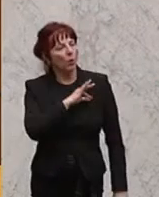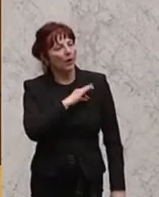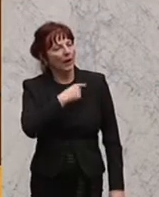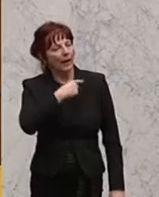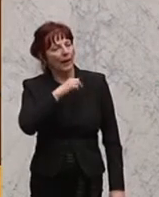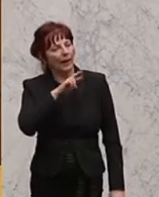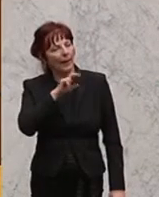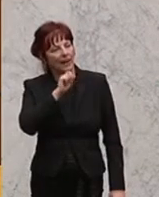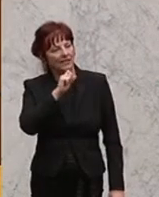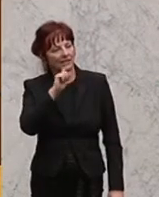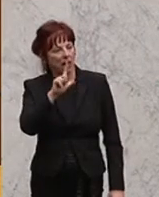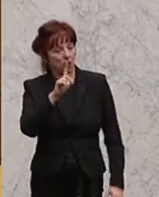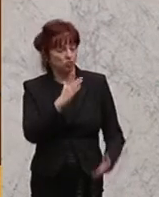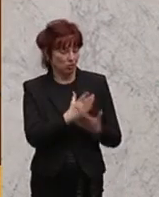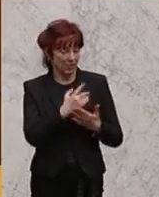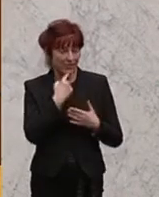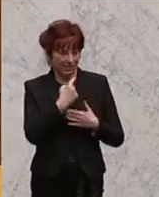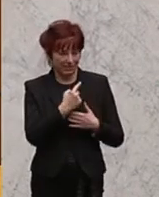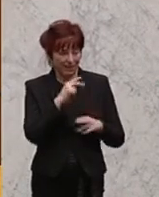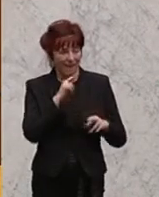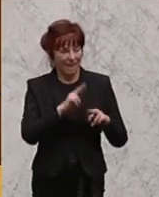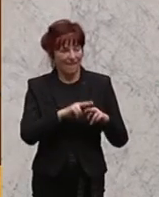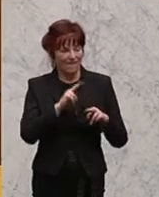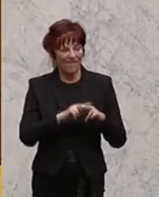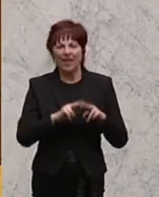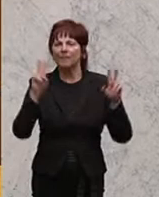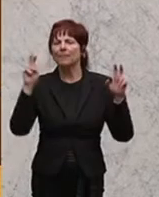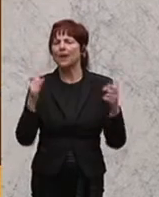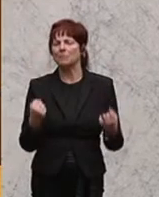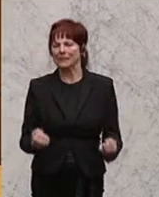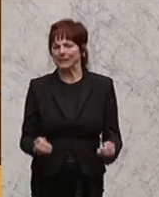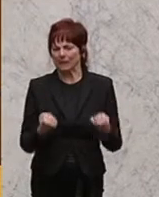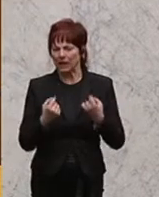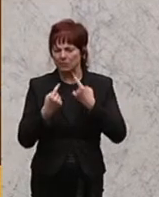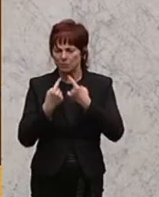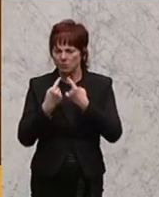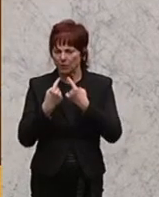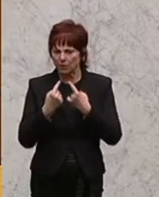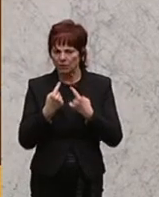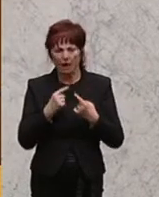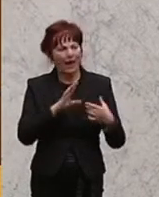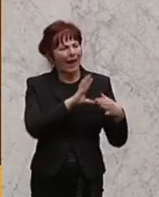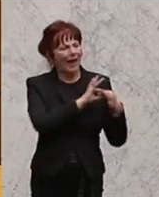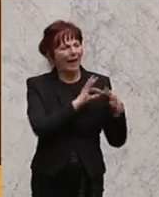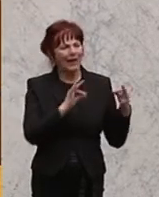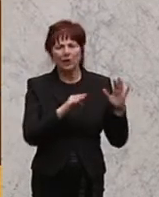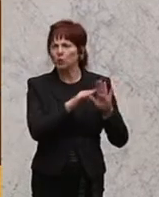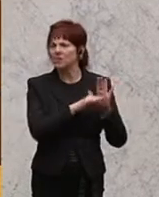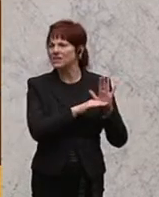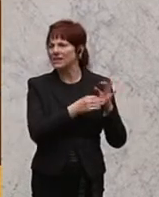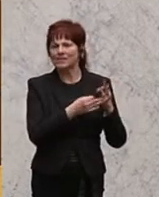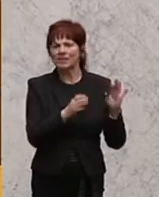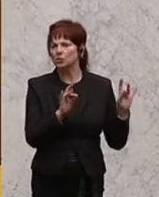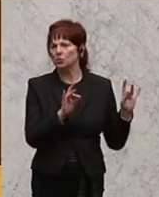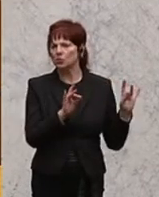hier über Sicherheit reden würde, was überhaupt nichts mit dem Religionsgesetz zu tun hätte, sitzt ein ganz